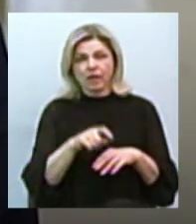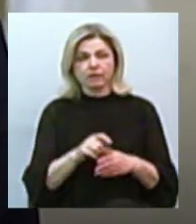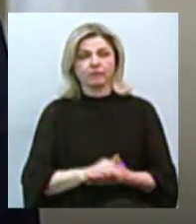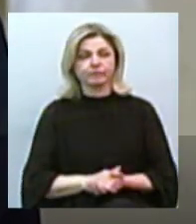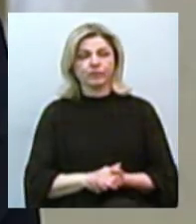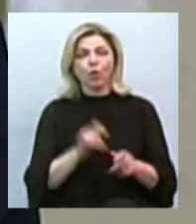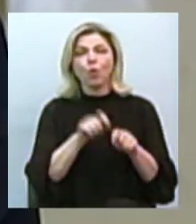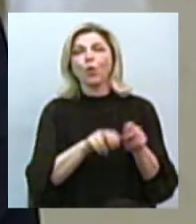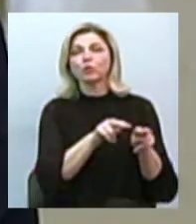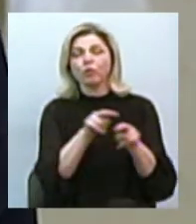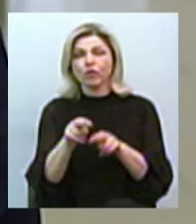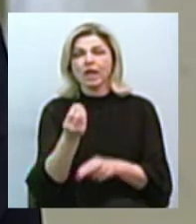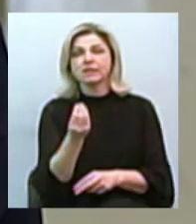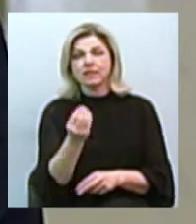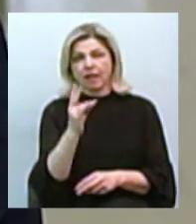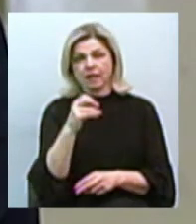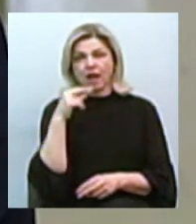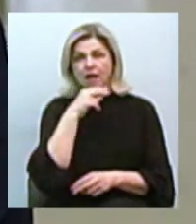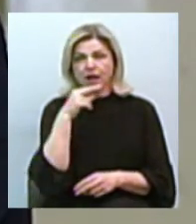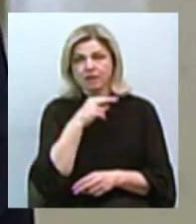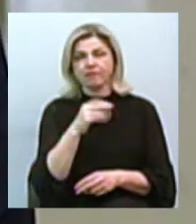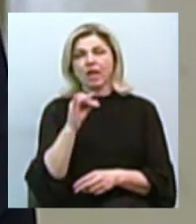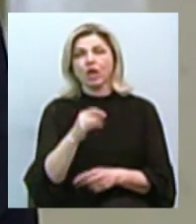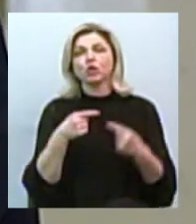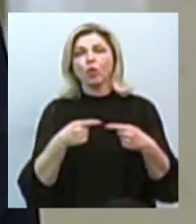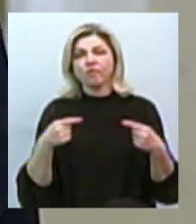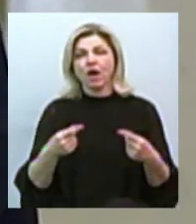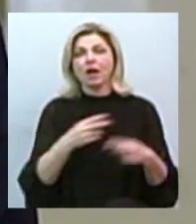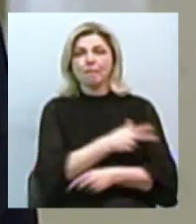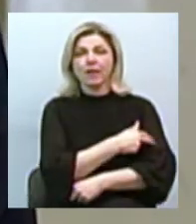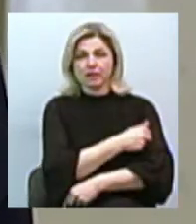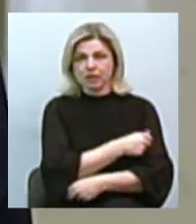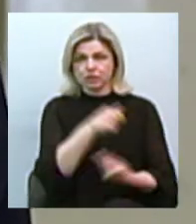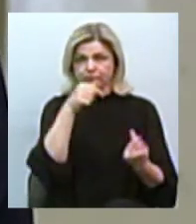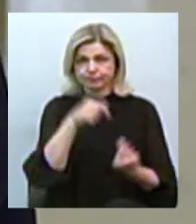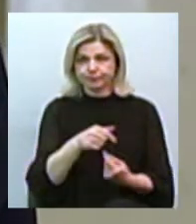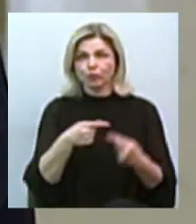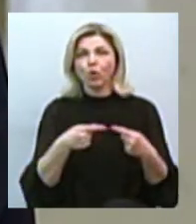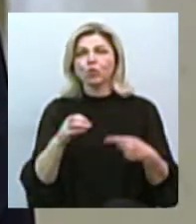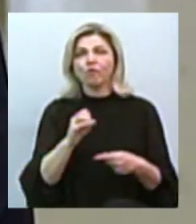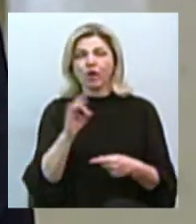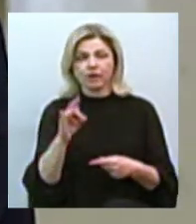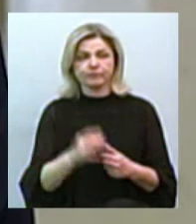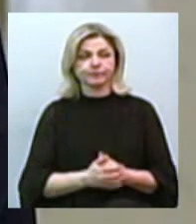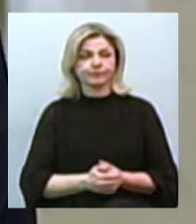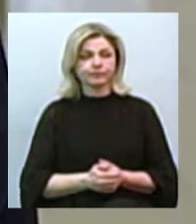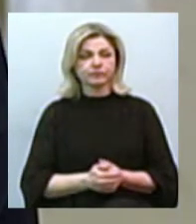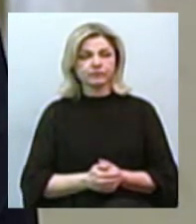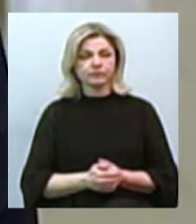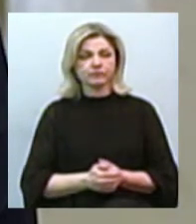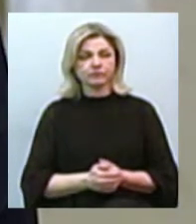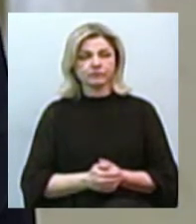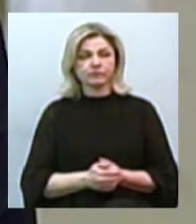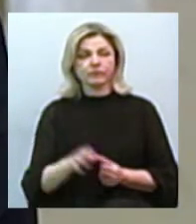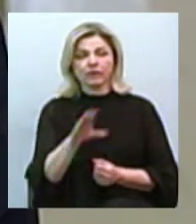ціни на лікарські засоби, товари медичного призначення та соціальне значення товари. Ми всі читаємо в медіа, що відбувається